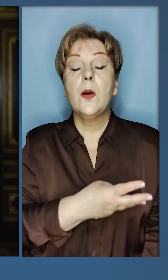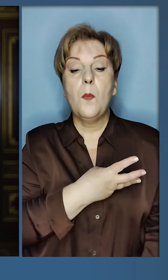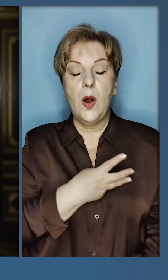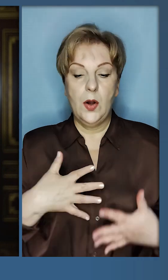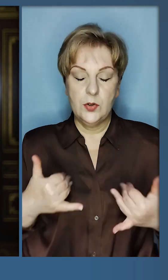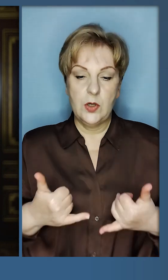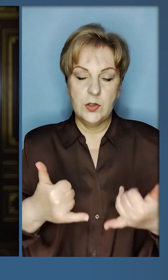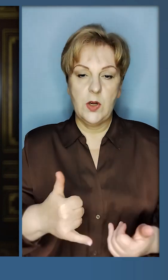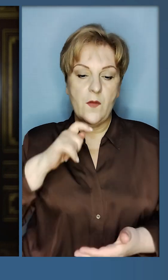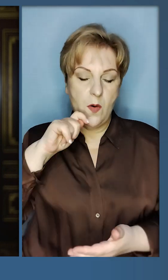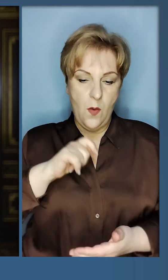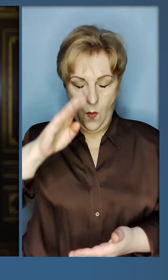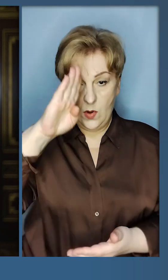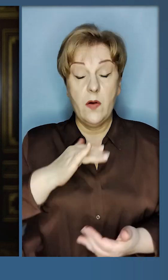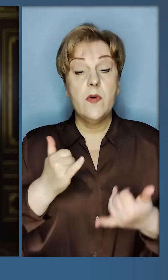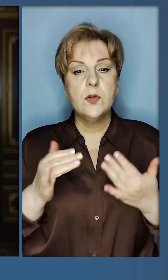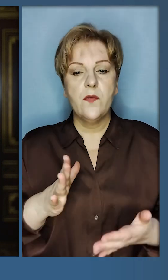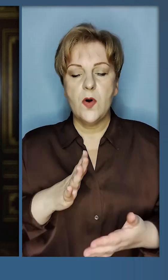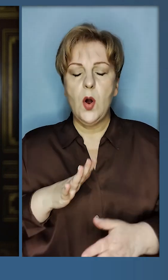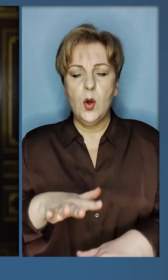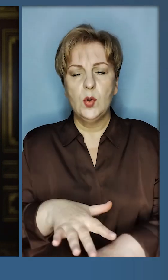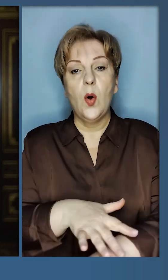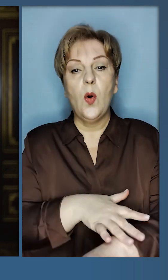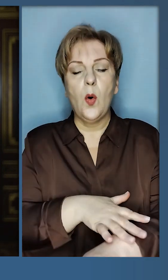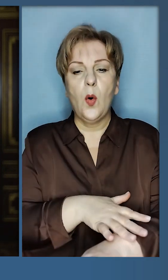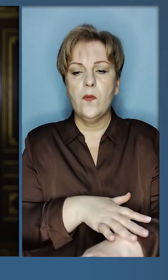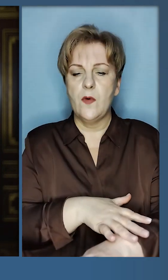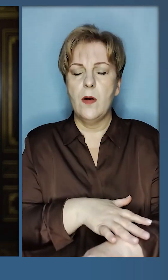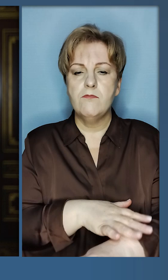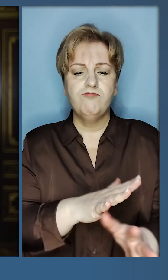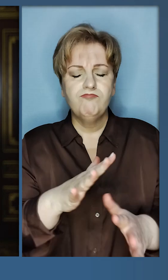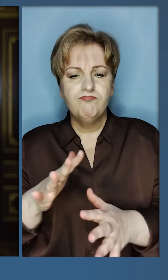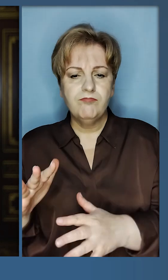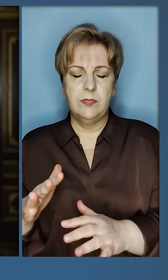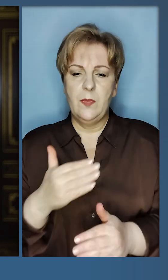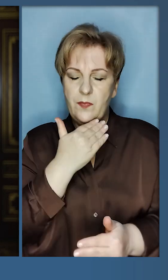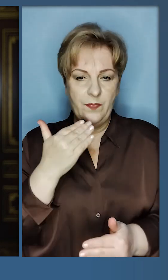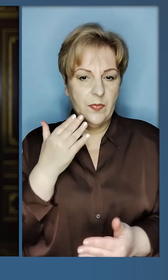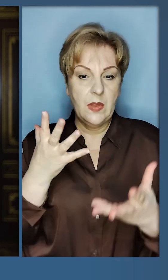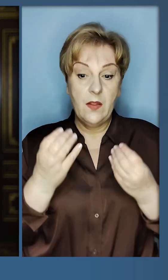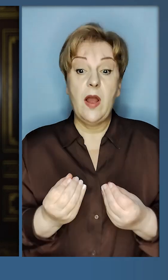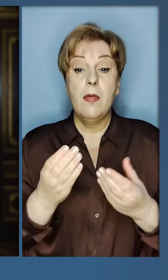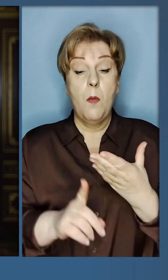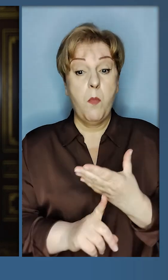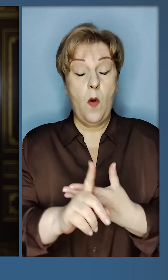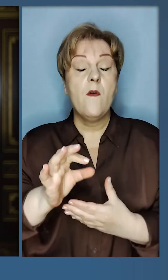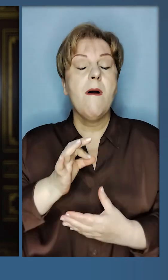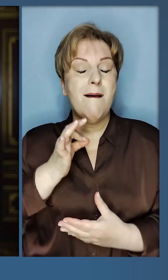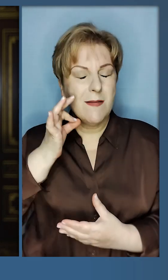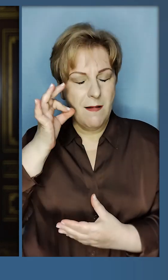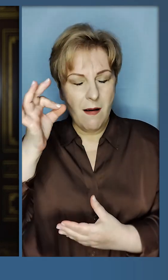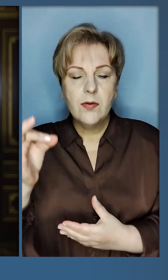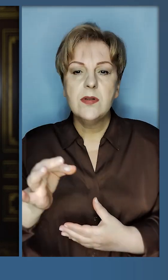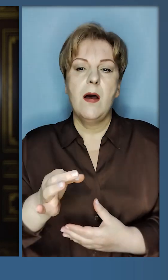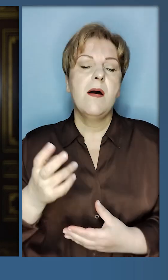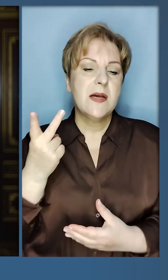Бажаю здоров'я, шановні українці і українки. Сьогодні був довгий і насичений подіями день. Цей день почався рано і